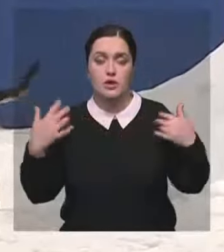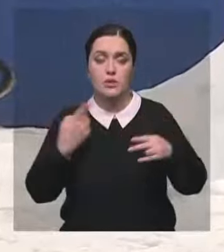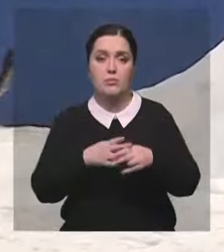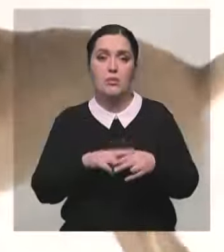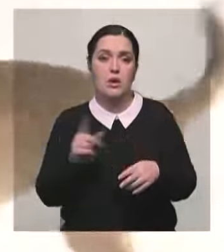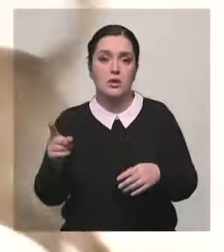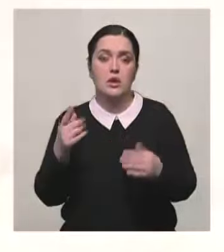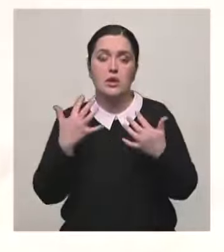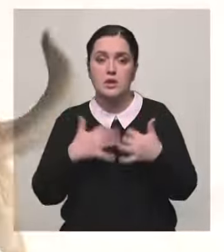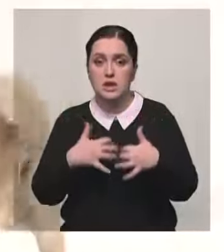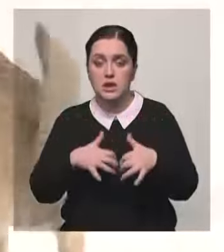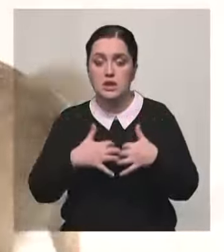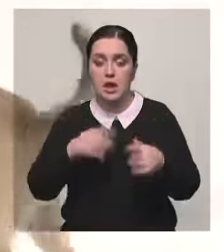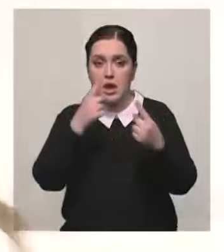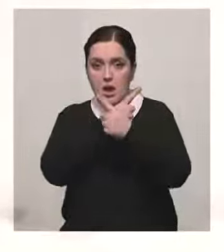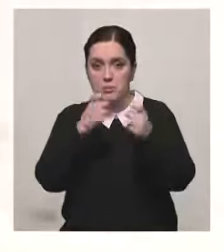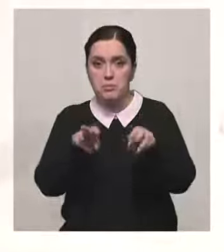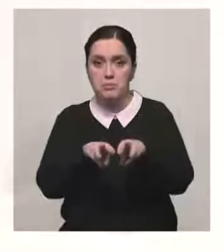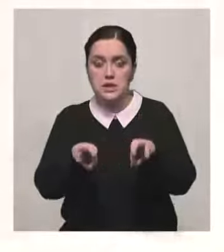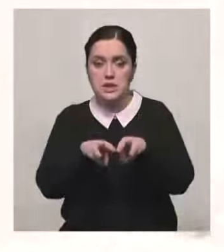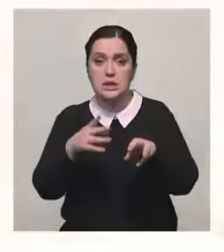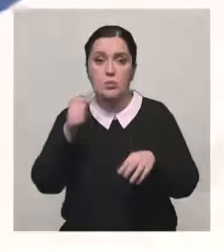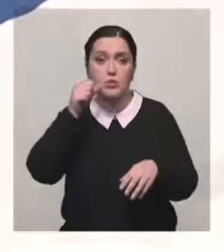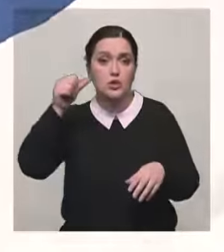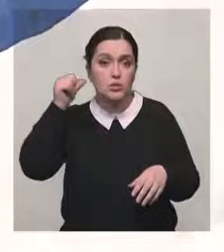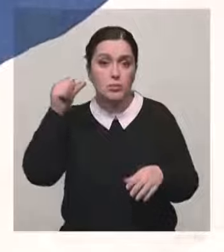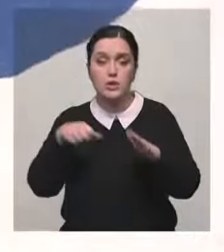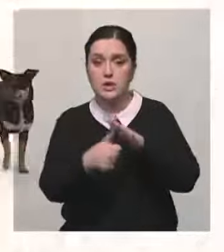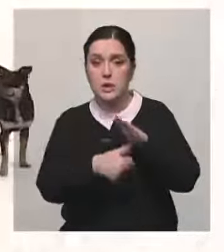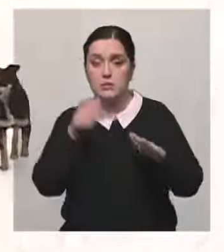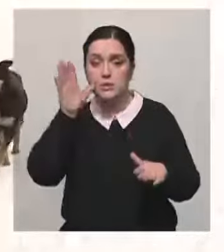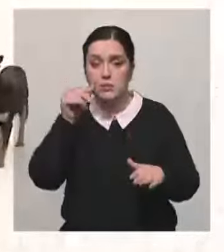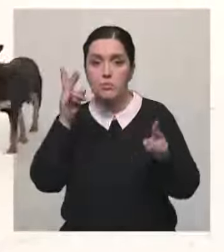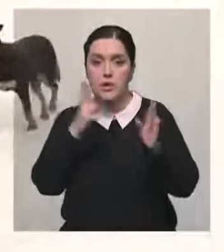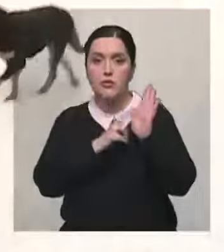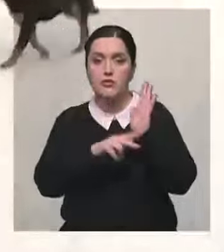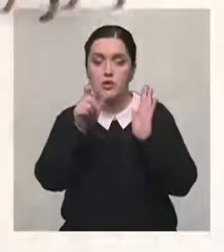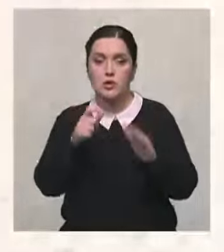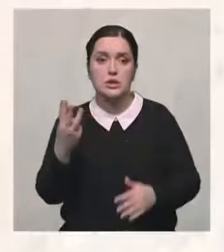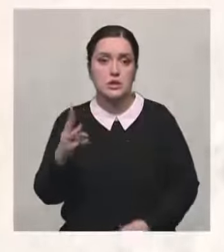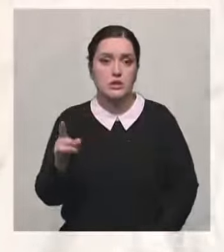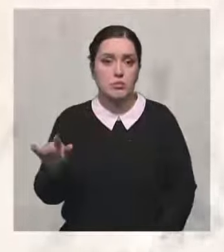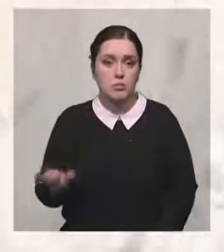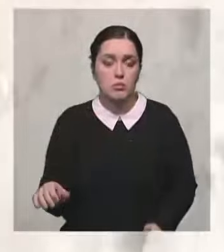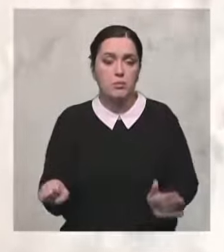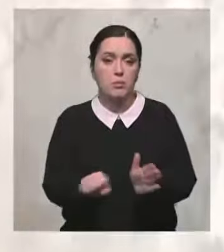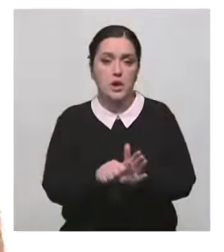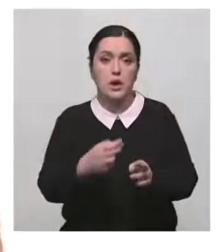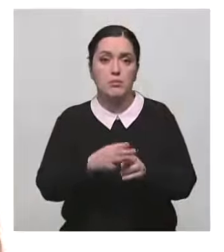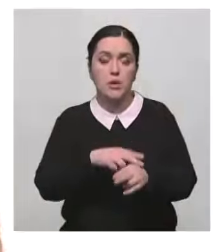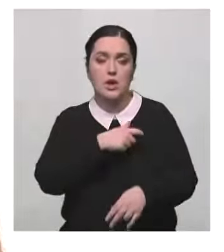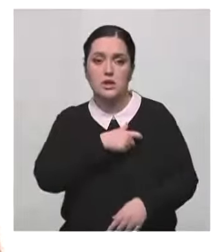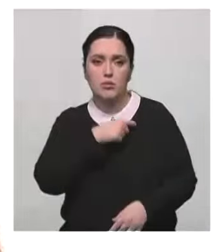обнародовало Министерство просвещения. В прошлом году от бродячих собак пострадали 80 жителей Казахстана, три ребенка погибли. Депутаты